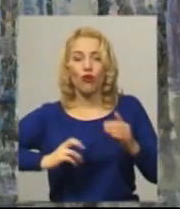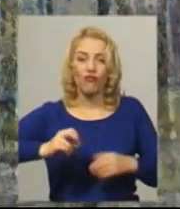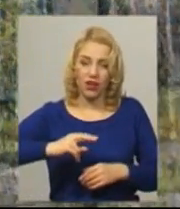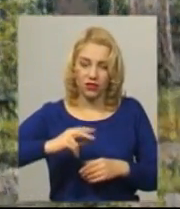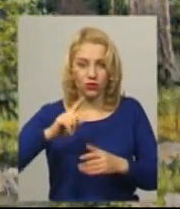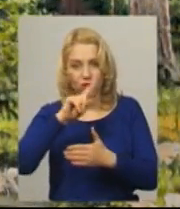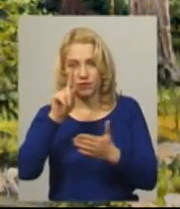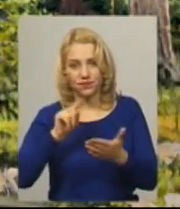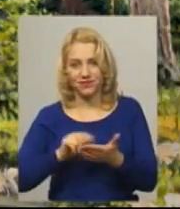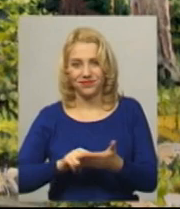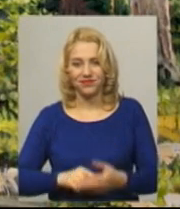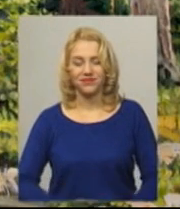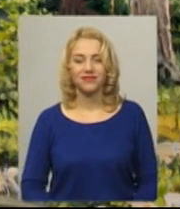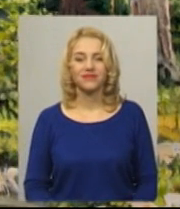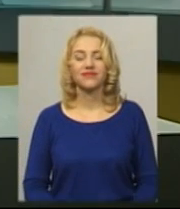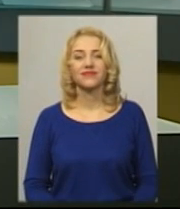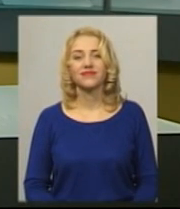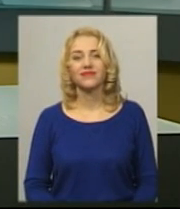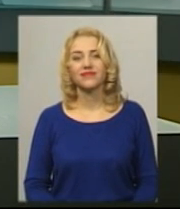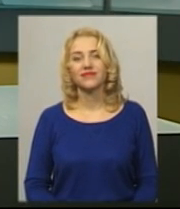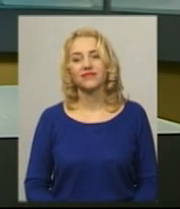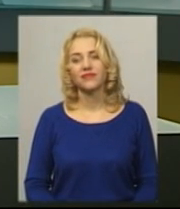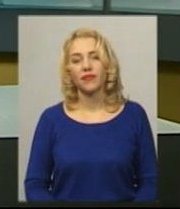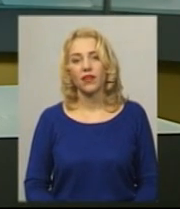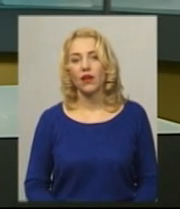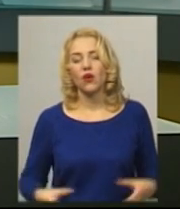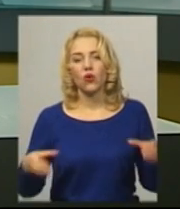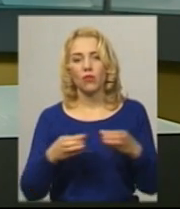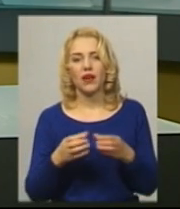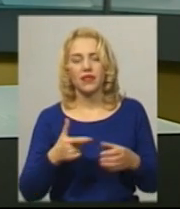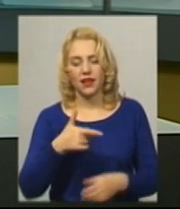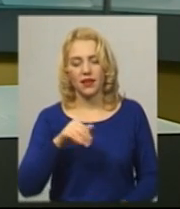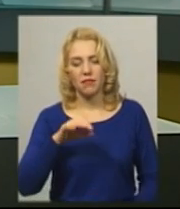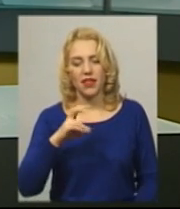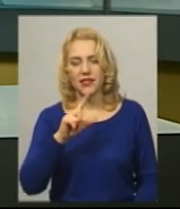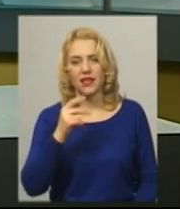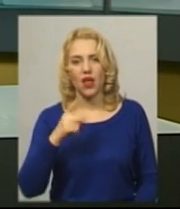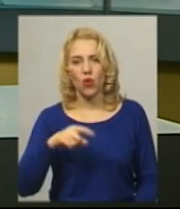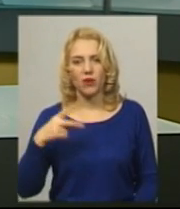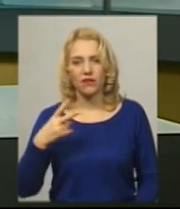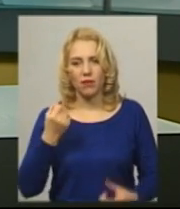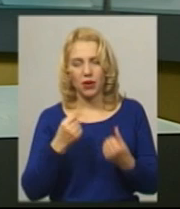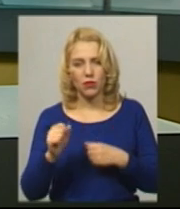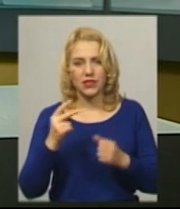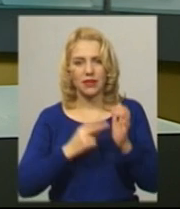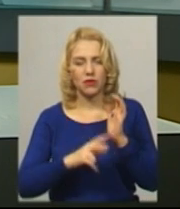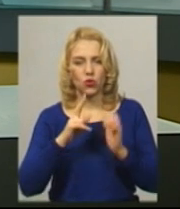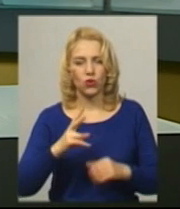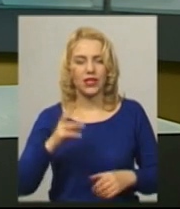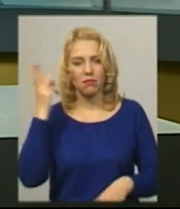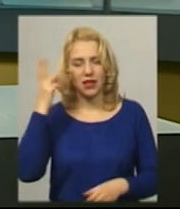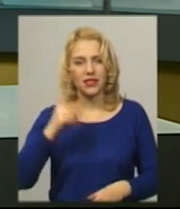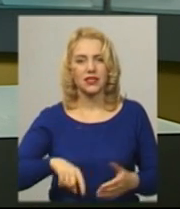Кривий. Новини на Суспільному. Хмельницький. Команда гімназії номер два перемогла у 72-й Хмельницькій міській